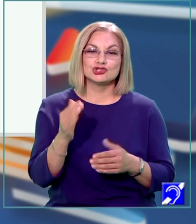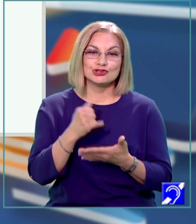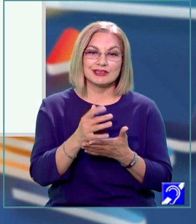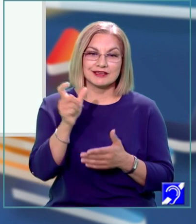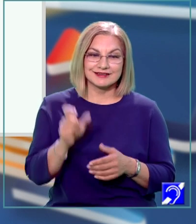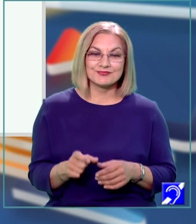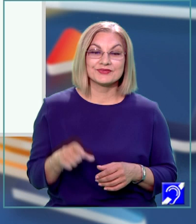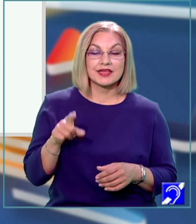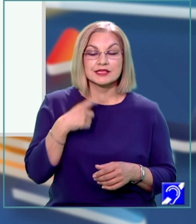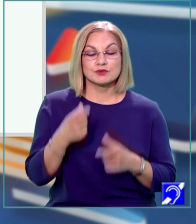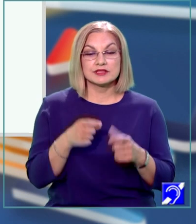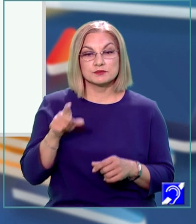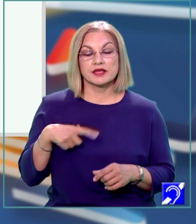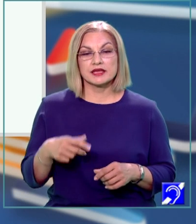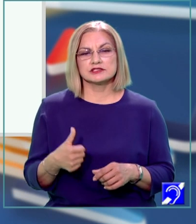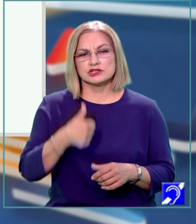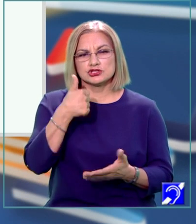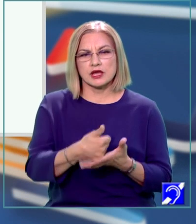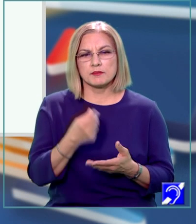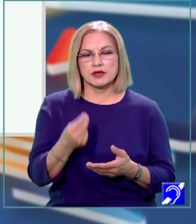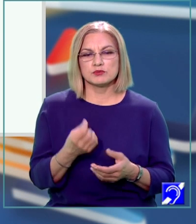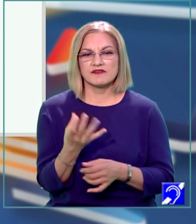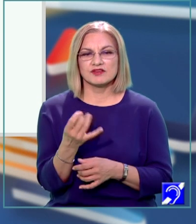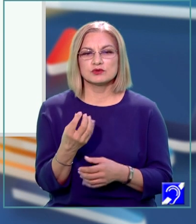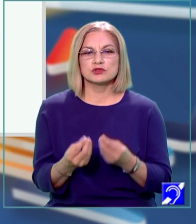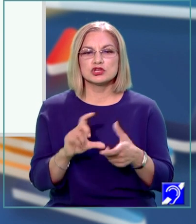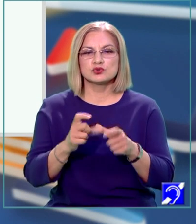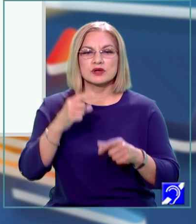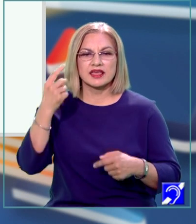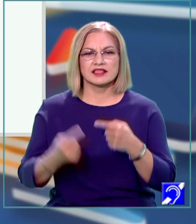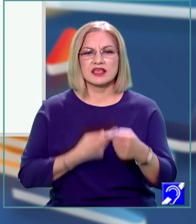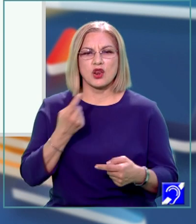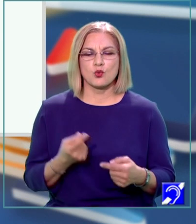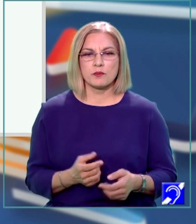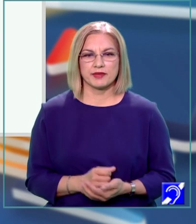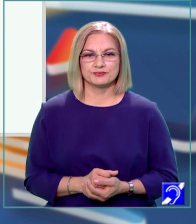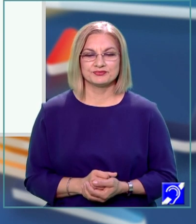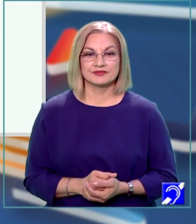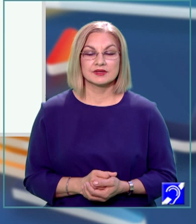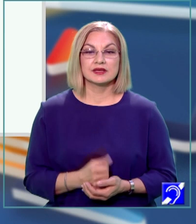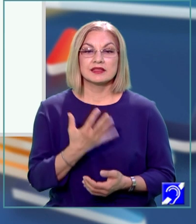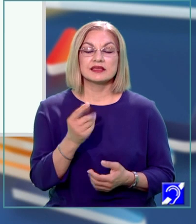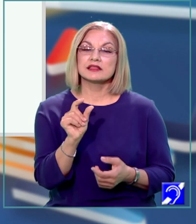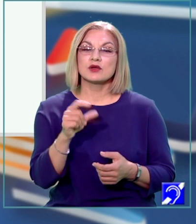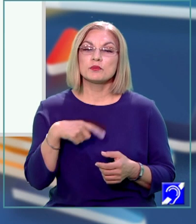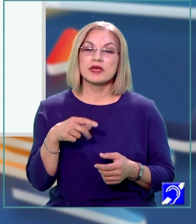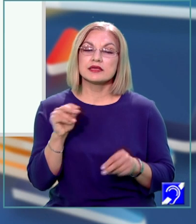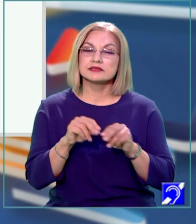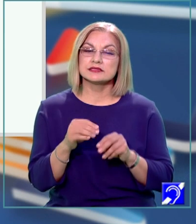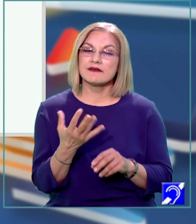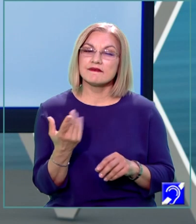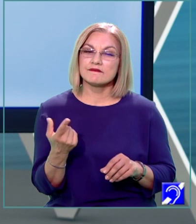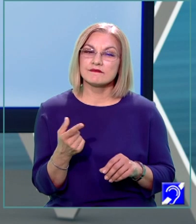Rubic că este cea mai bine vândută jucărie din lume. Din câte cubulețe este format un cub Rubic?